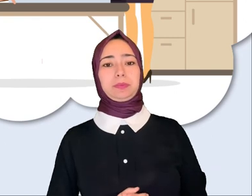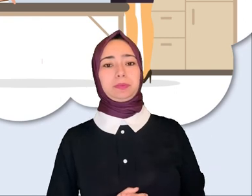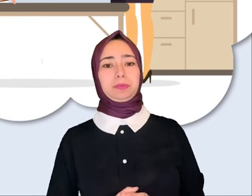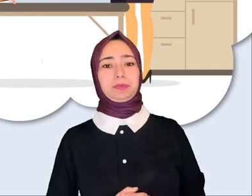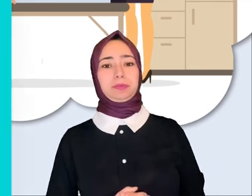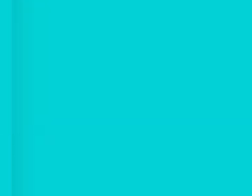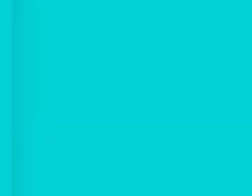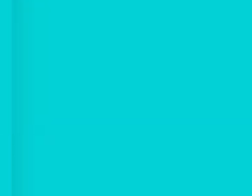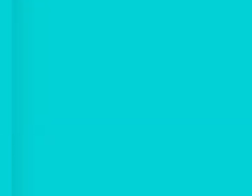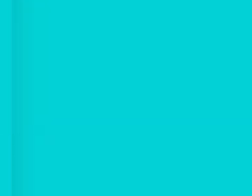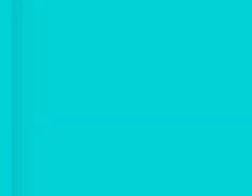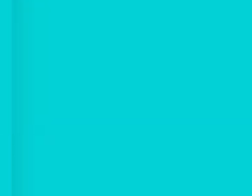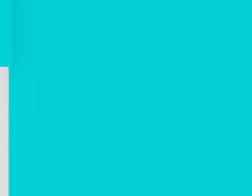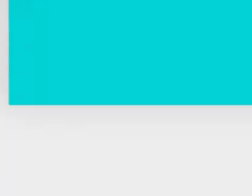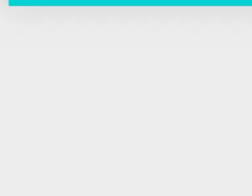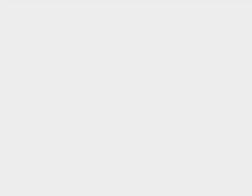بعدها